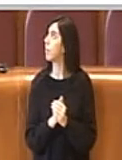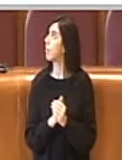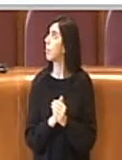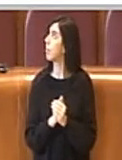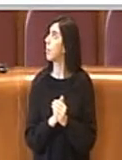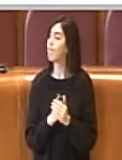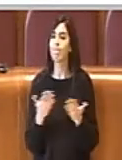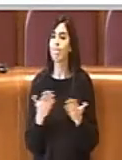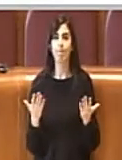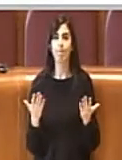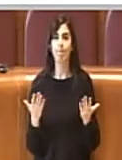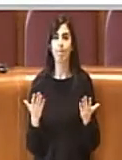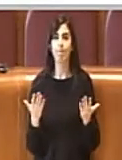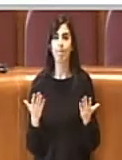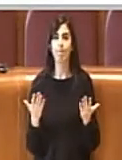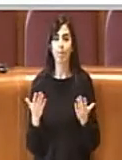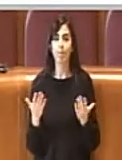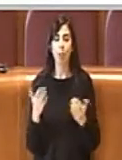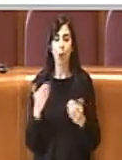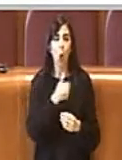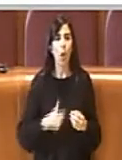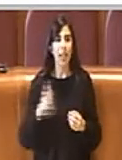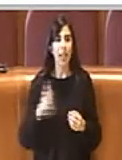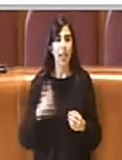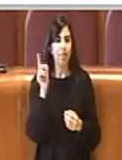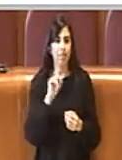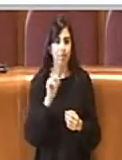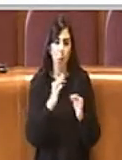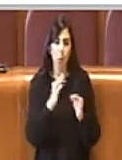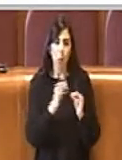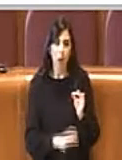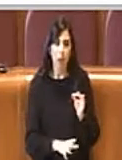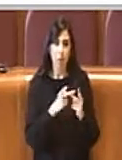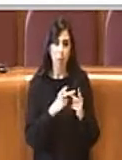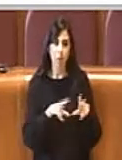ora sentiamo consigliere un attimo che ripristiniamo l'audio